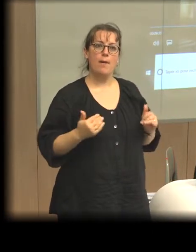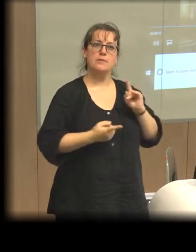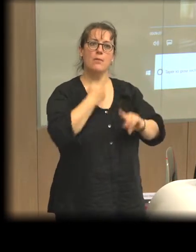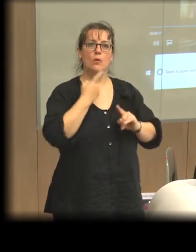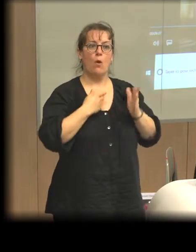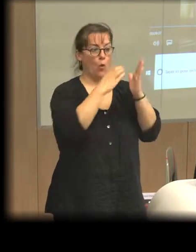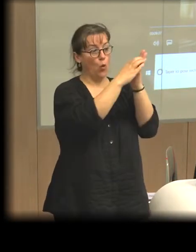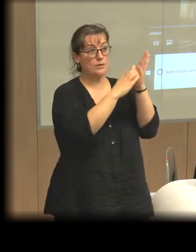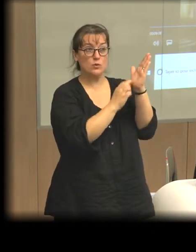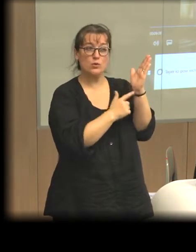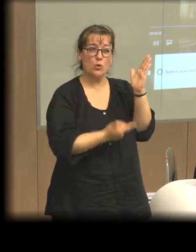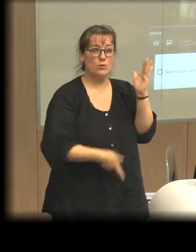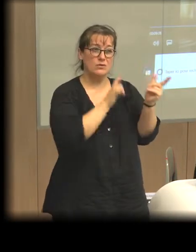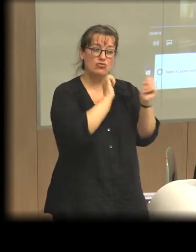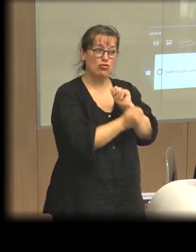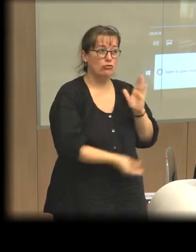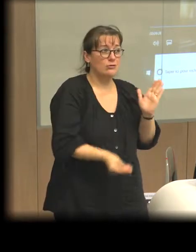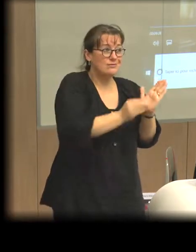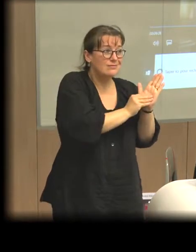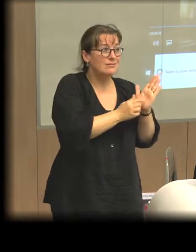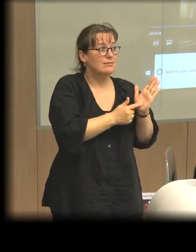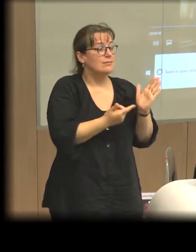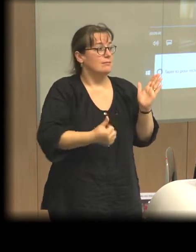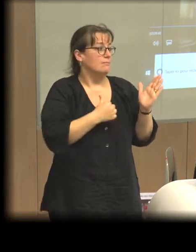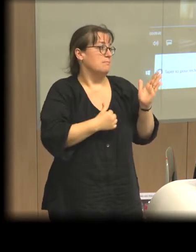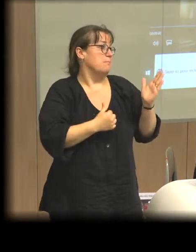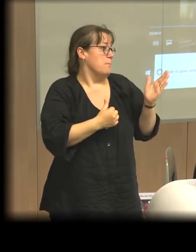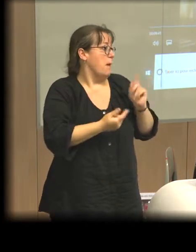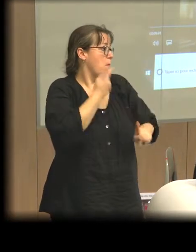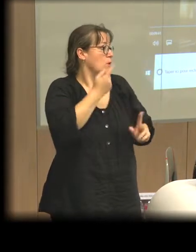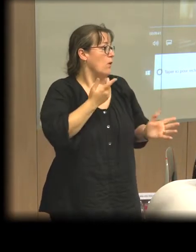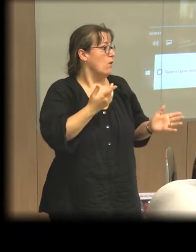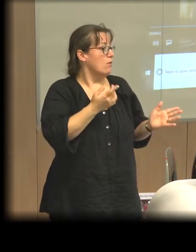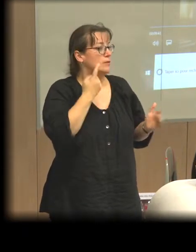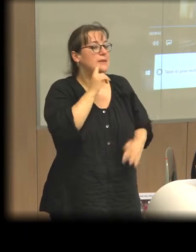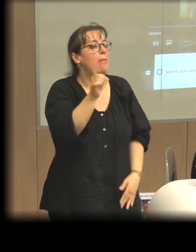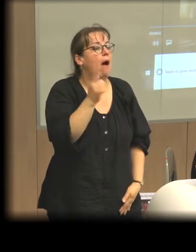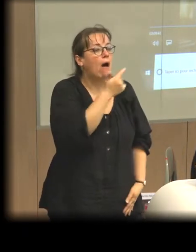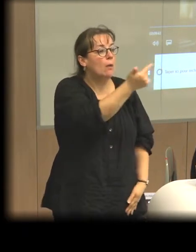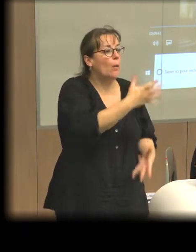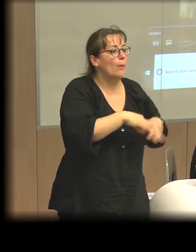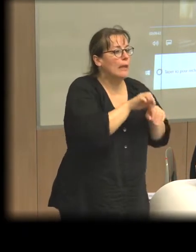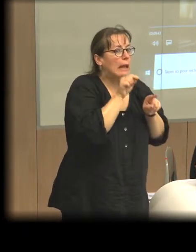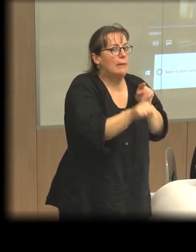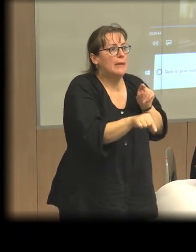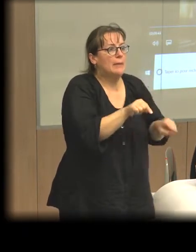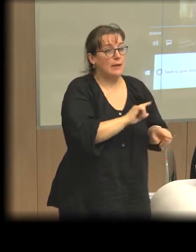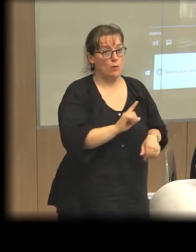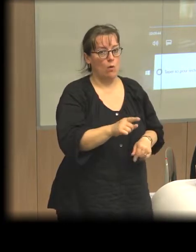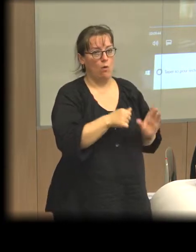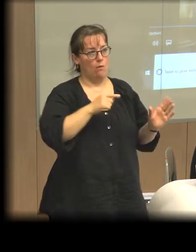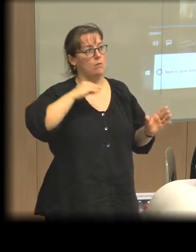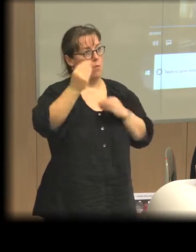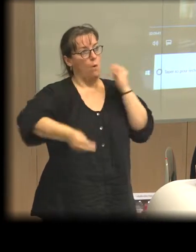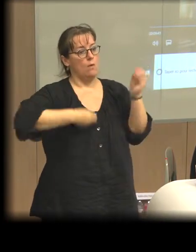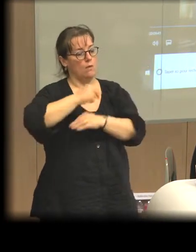partie aujourd'hui du patrimoine mondial et ne sont pas uniquement des expériences qui sont menées dans deux pays isolés, c'est